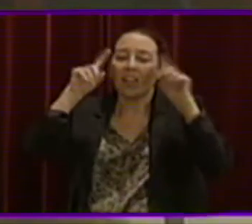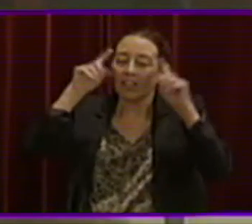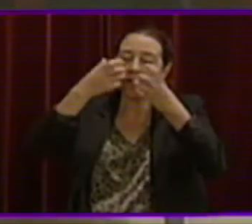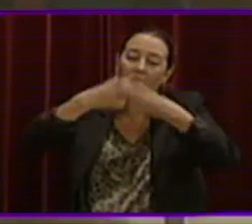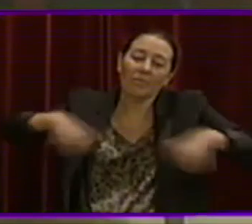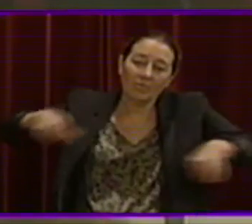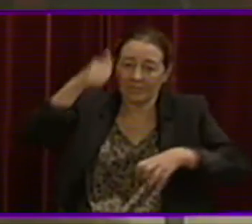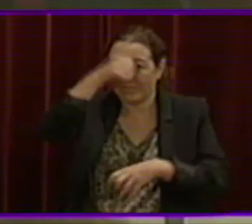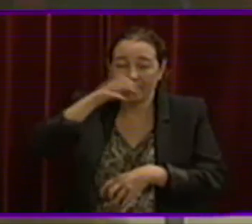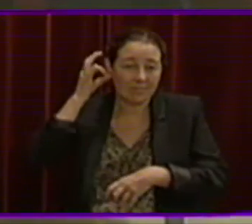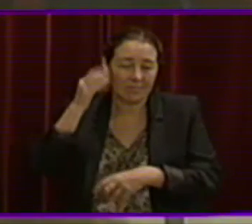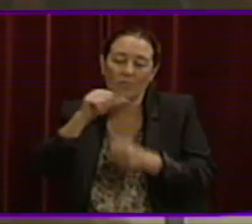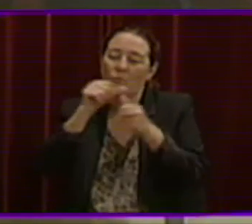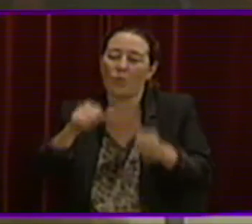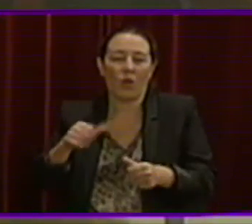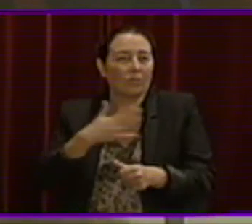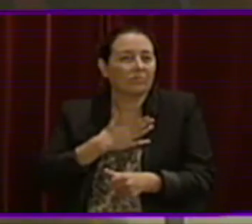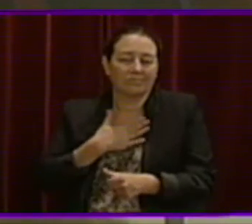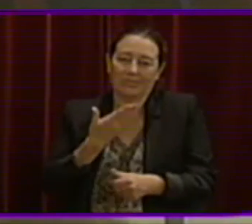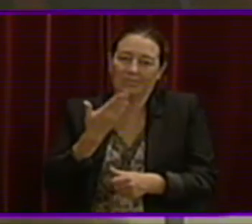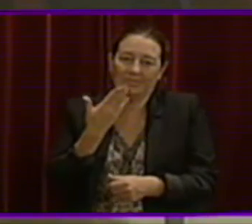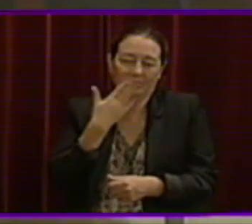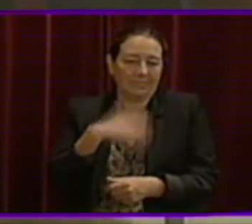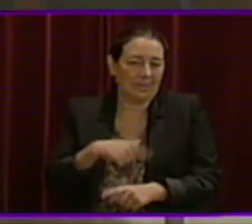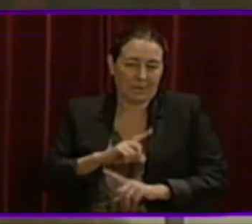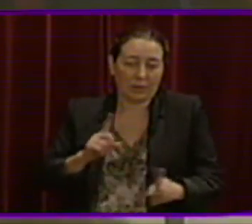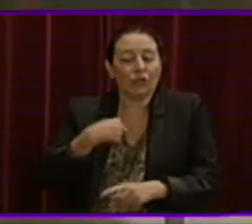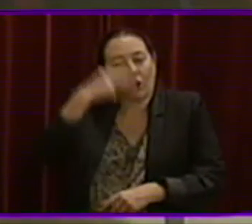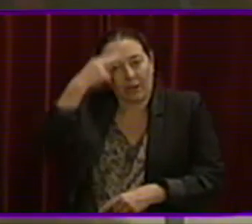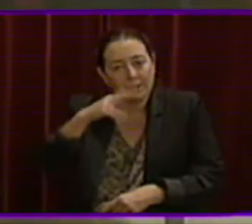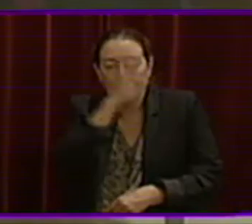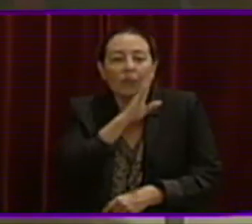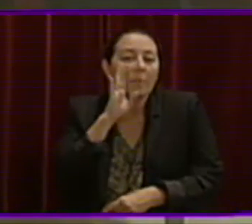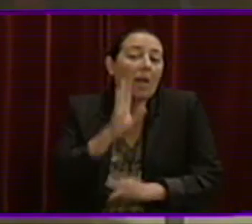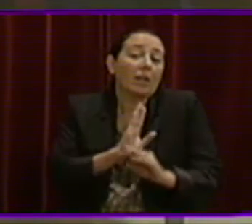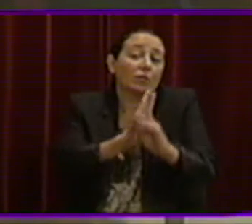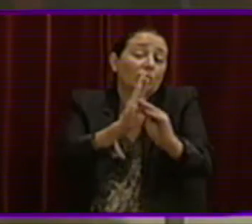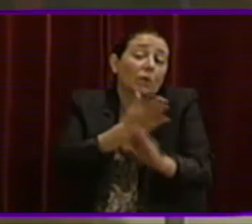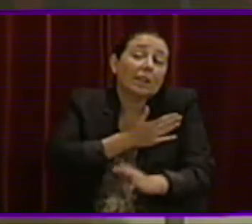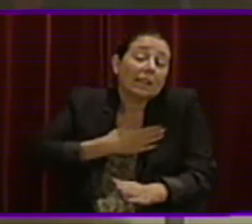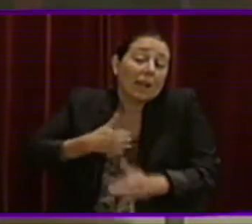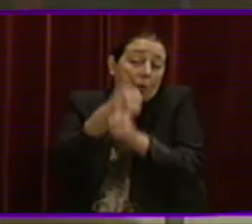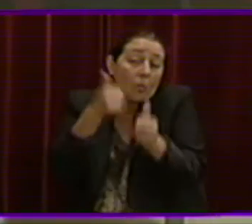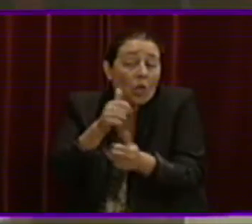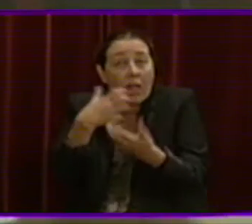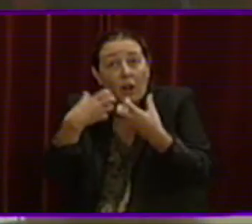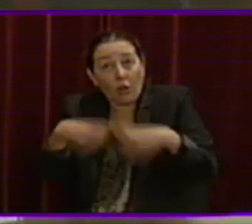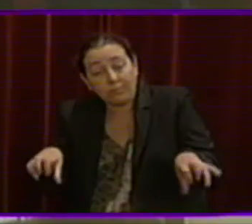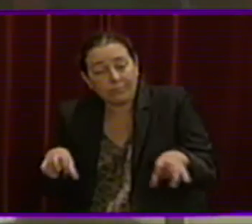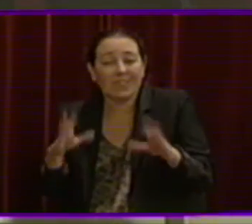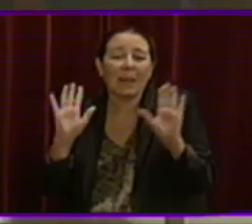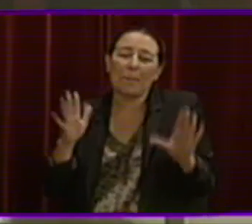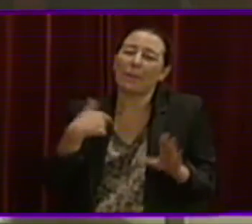diferenciada no és un model amb el que jo defens. Jo respet els pares i les mares que volen tenir aquest model educatiu però no